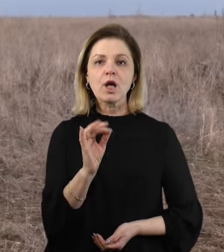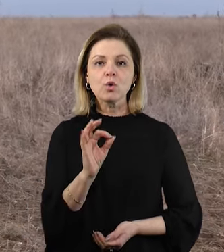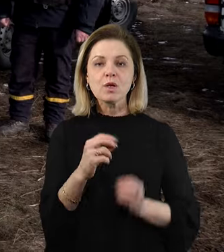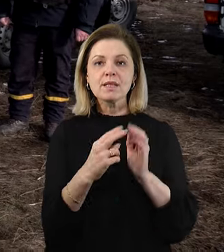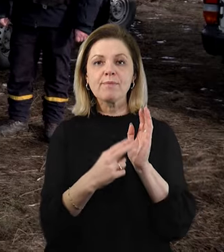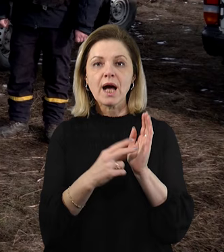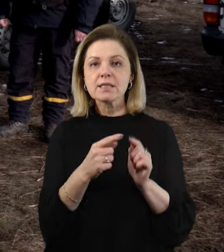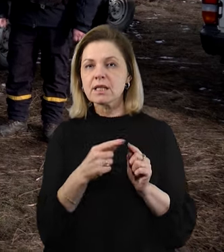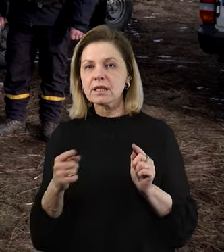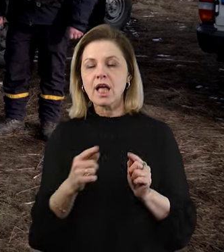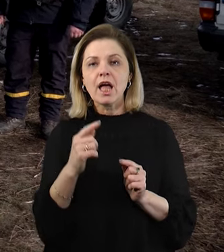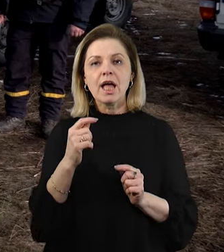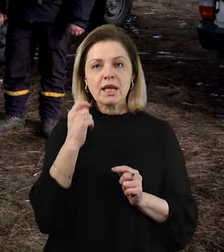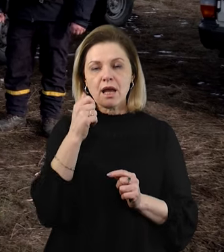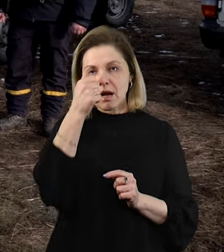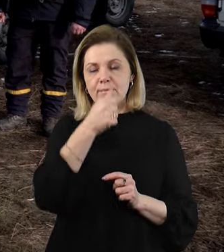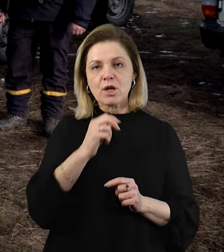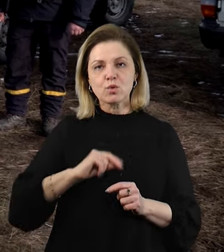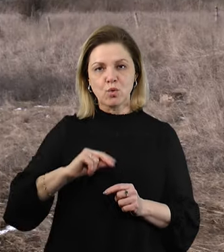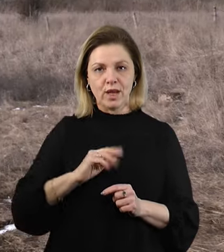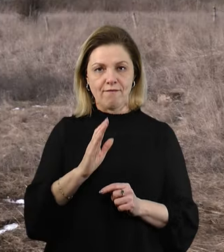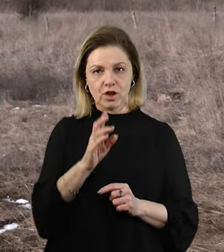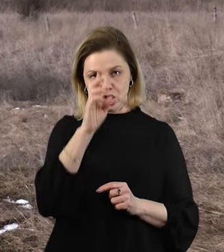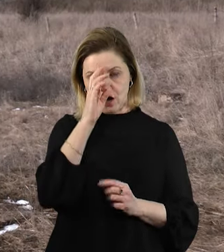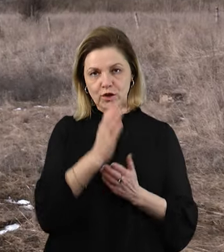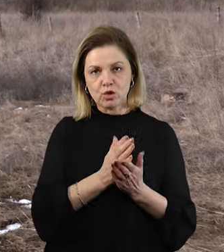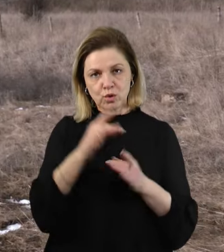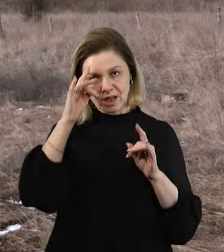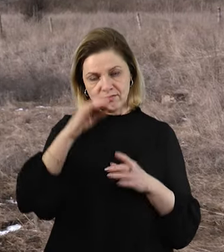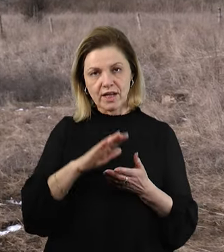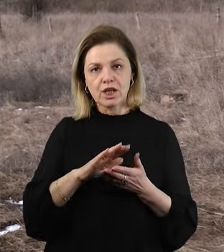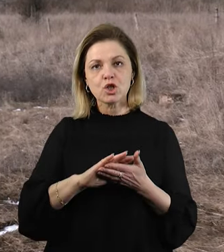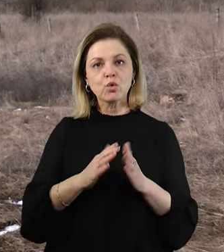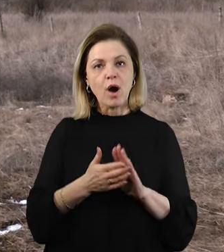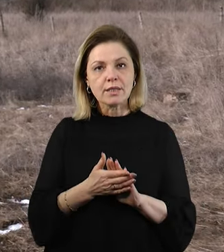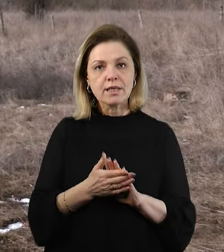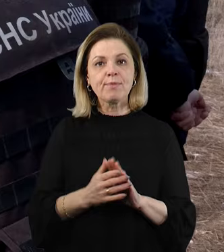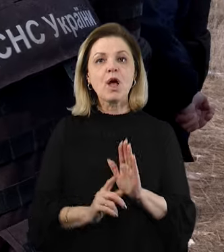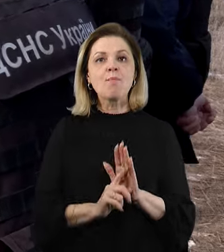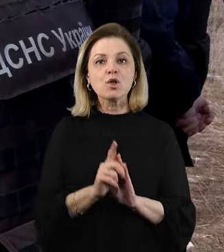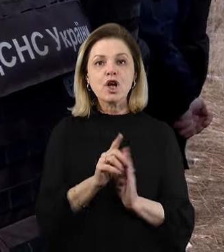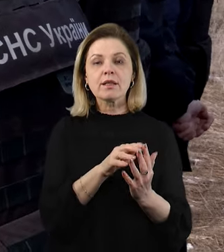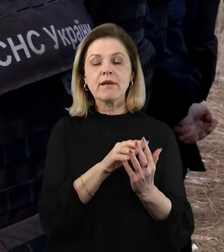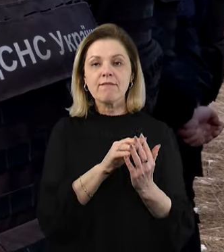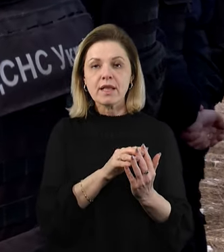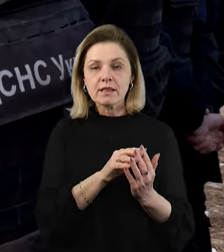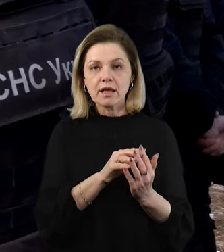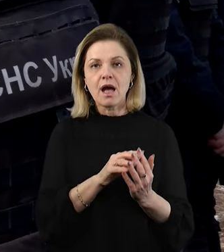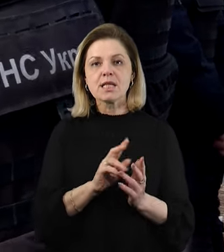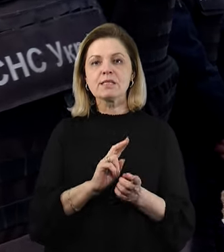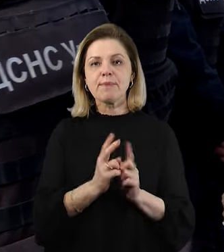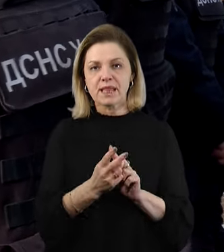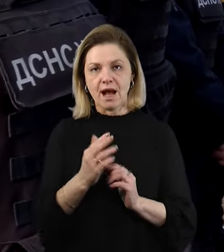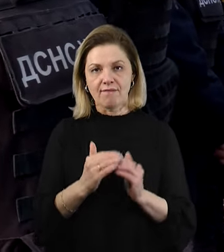рік працює у державній службі з надзвичайних ситуацій. Спочатку обіймав посаду провідного інспектора. Втім, від початку повномасштабного вторгнення